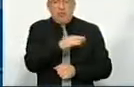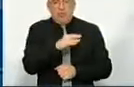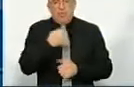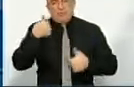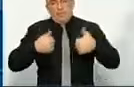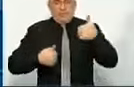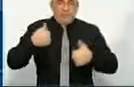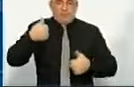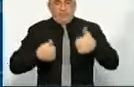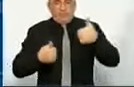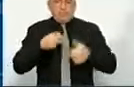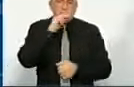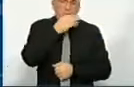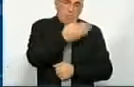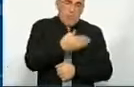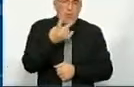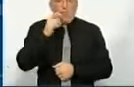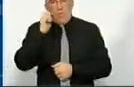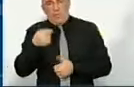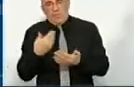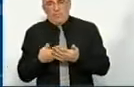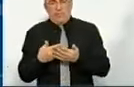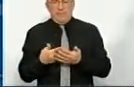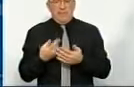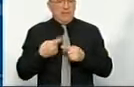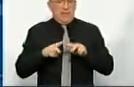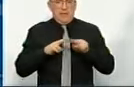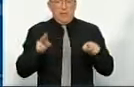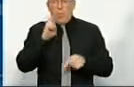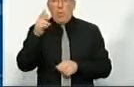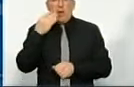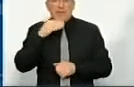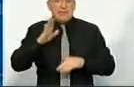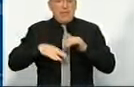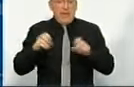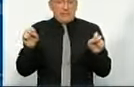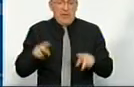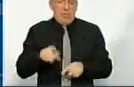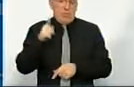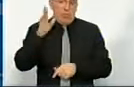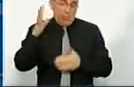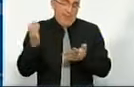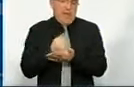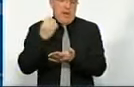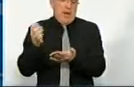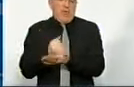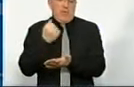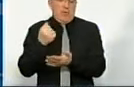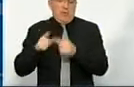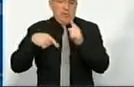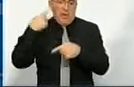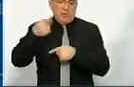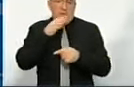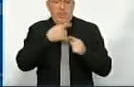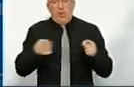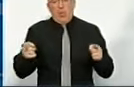конкурую там з Помічною або з Новоукраїнку. Це теж. І в кого найкращі спеціалісти будуть, той і буде вигравати в наступних